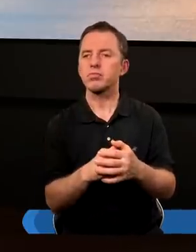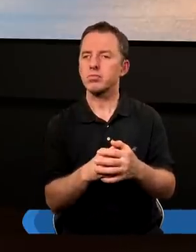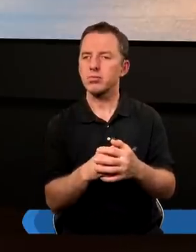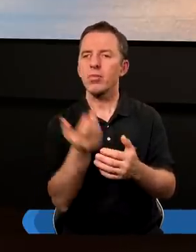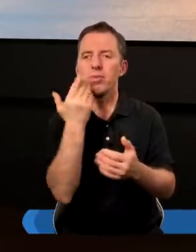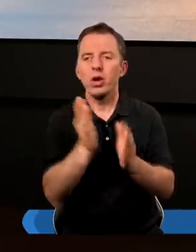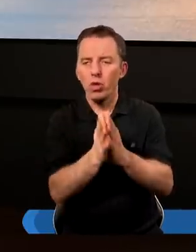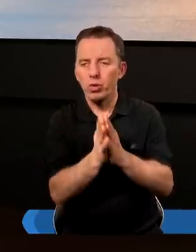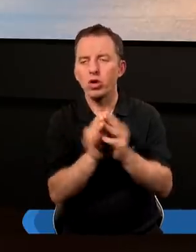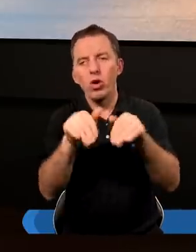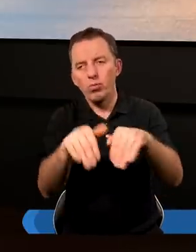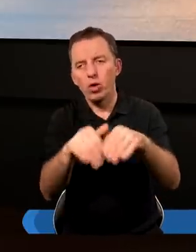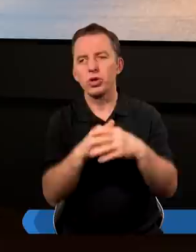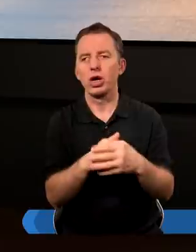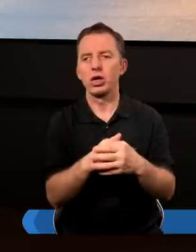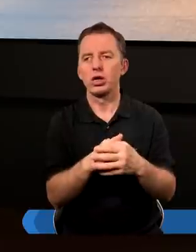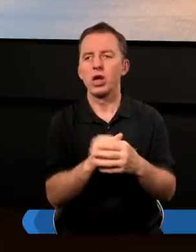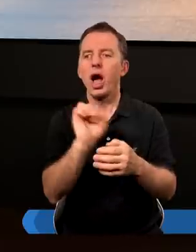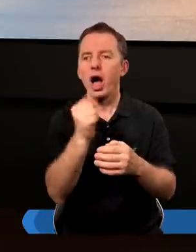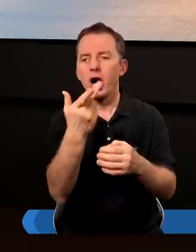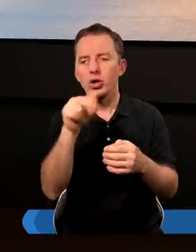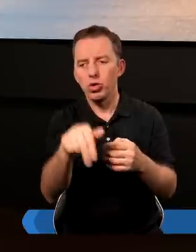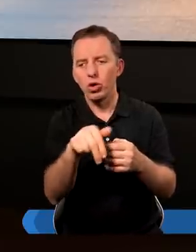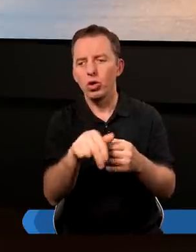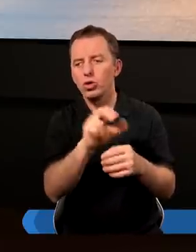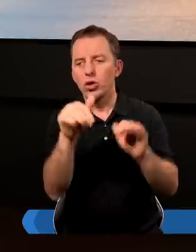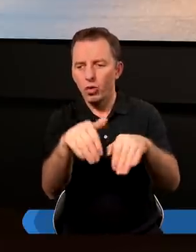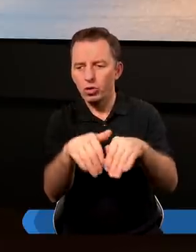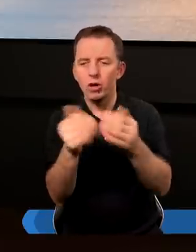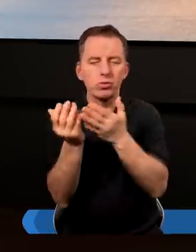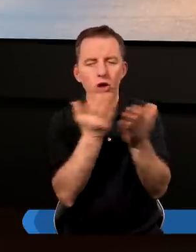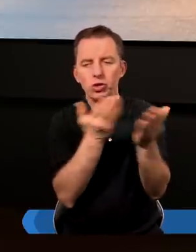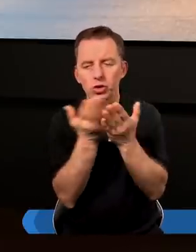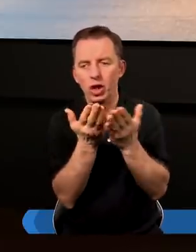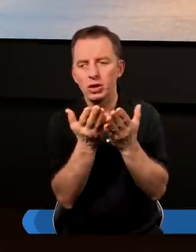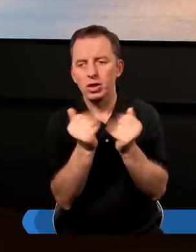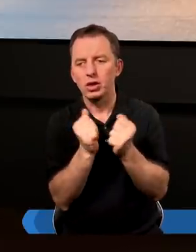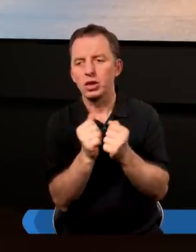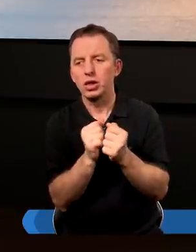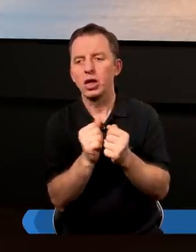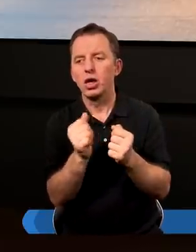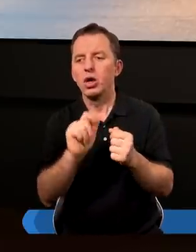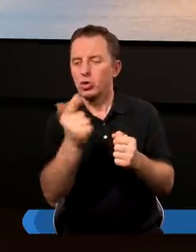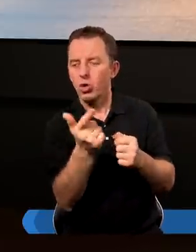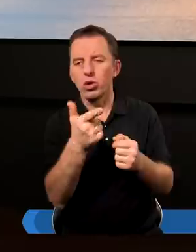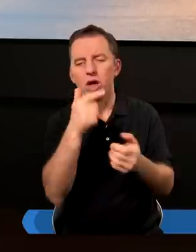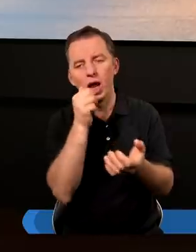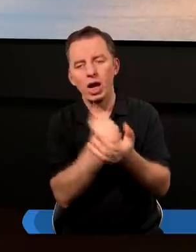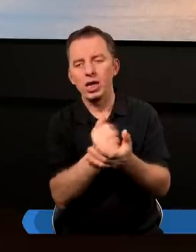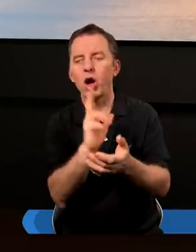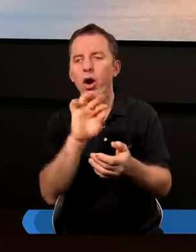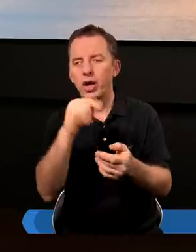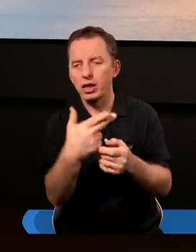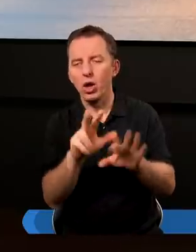Bardzo proszę może, Aniu, czy możesz przeczytać z drugiego listu do